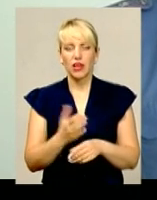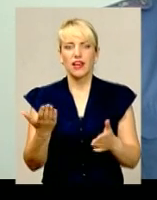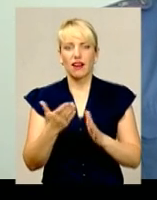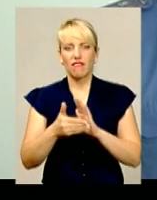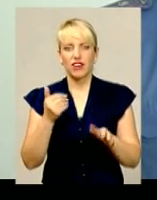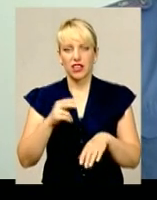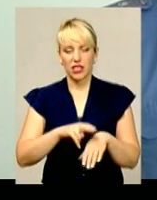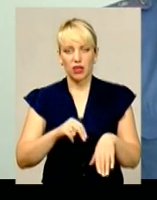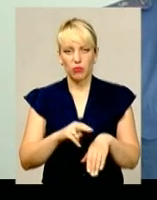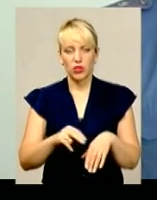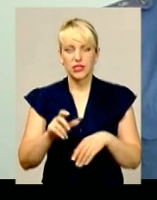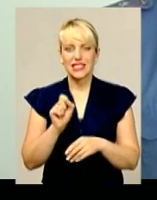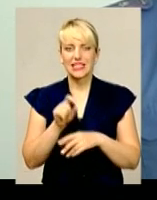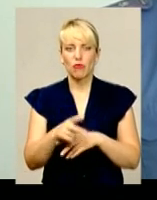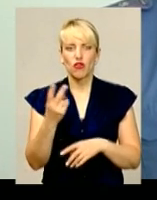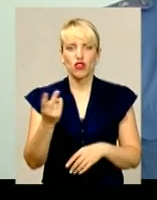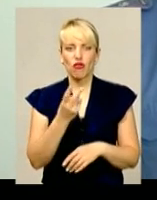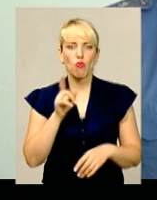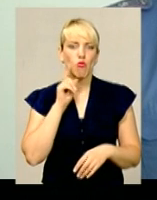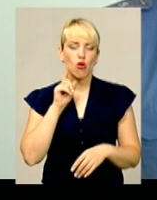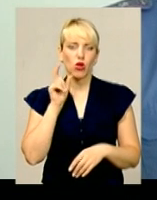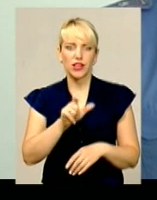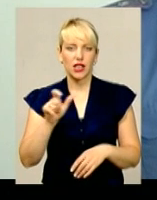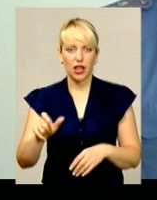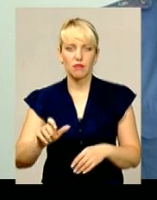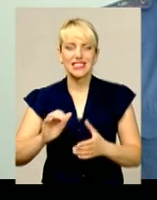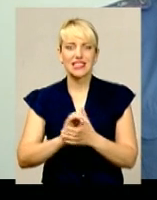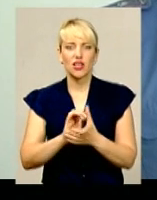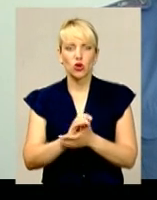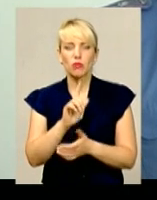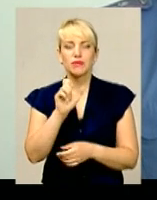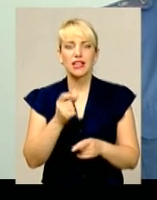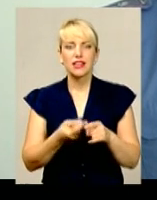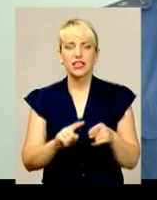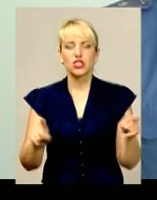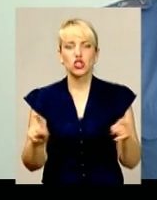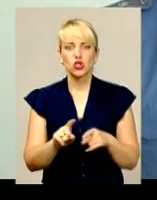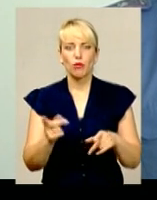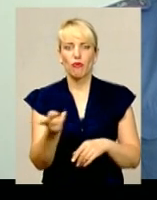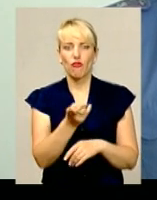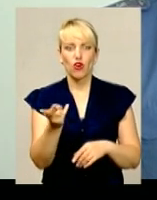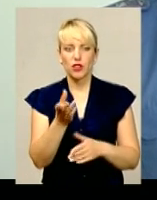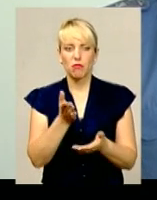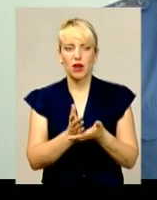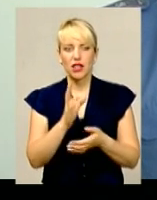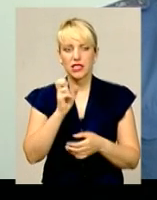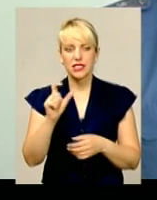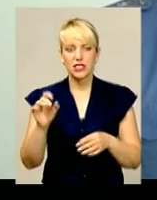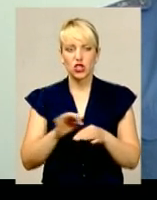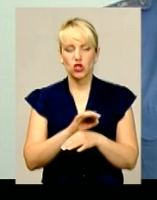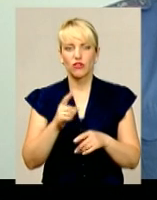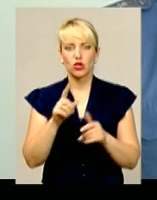поліції. Замовила вона двом молодикам, двом своїм знайомим, за те, щоб вони мали з чоловіком в майбутньому